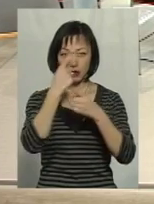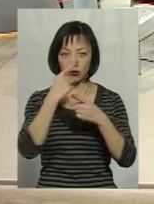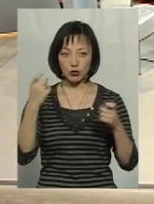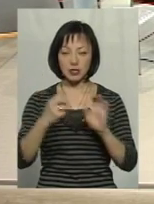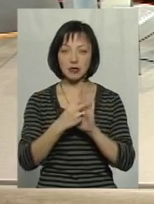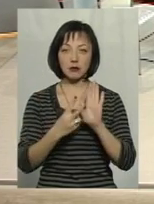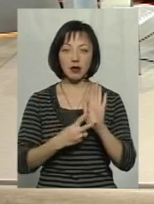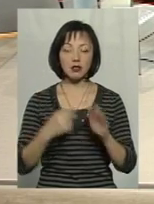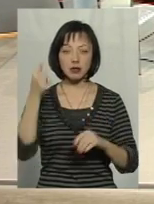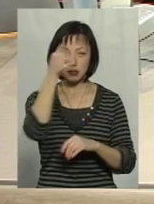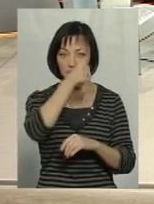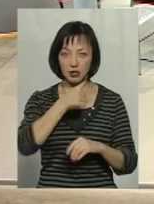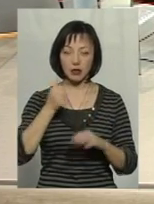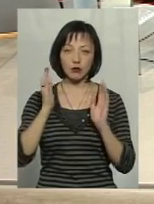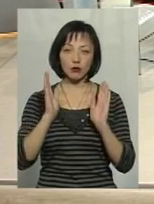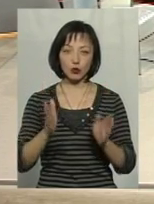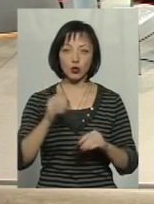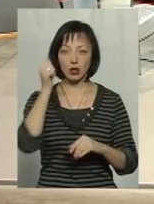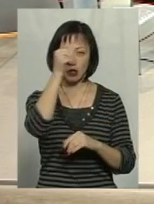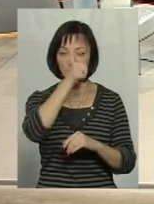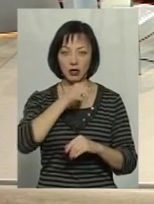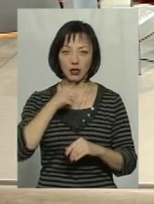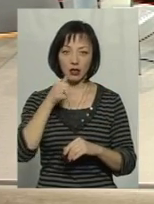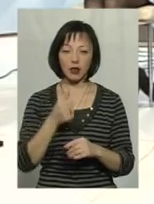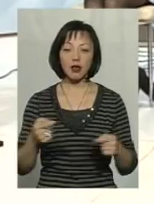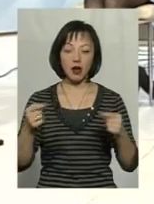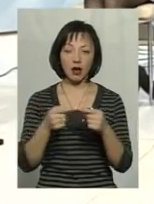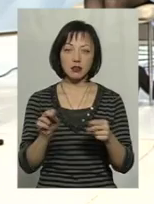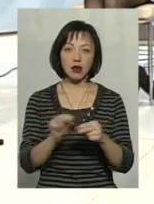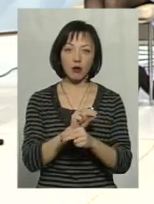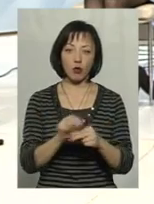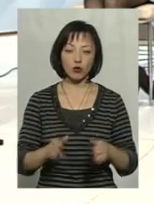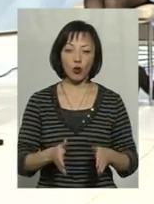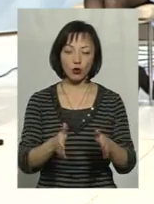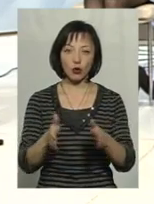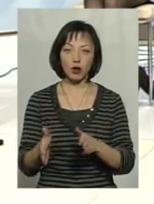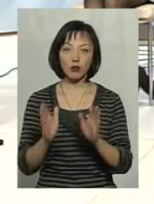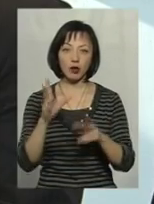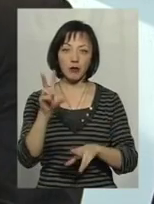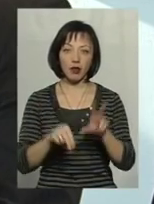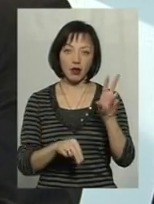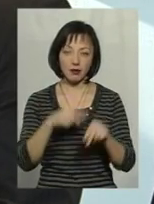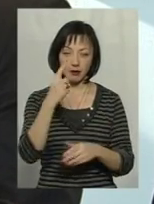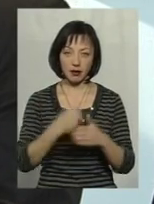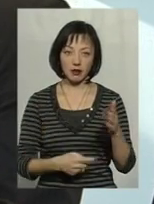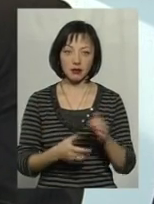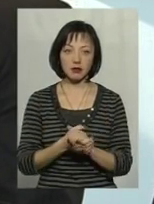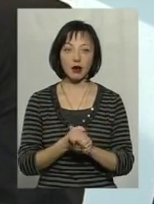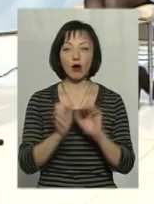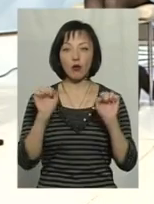2017 рік – це буде рік якраз дороги, ремонту доріг. Так, щоб не надіятися. Можна додати,